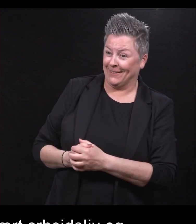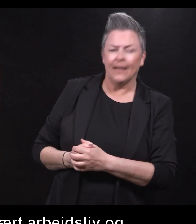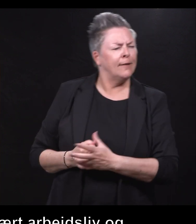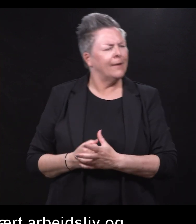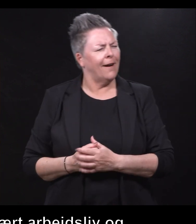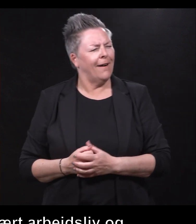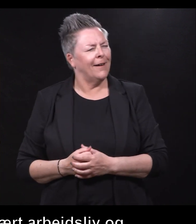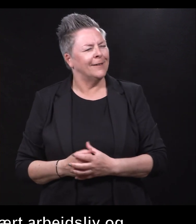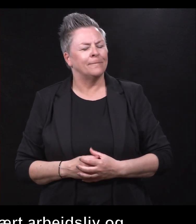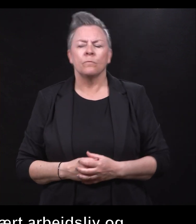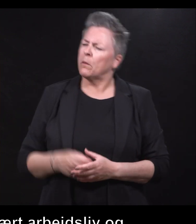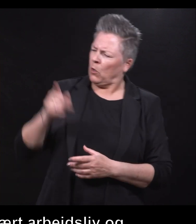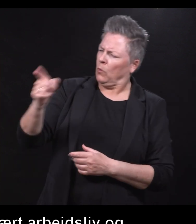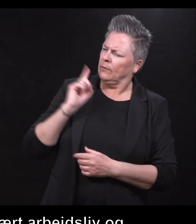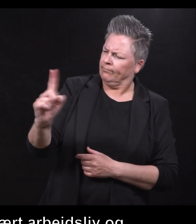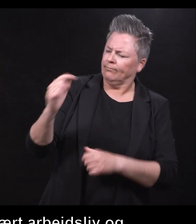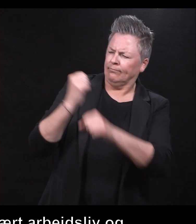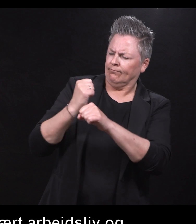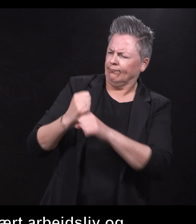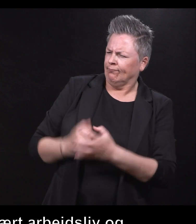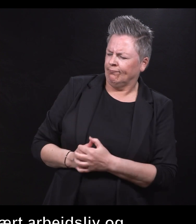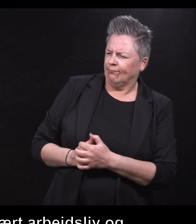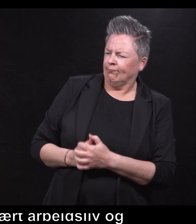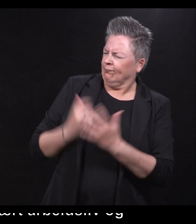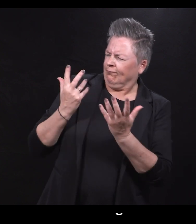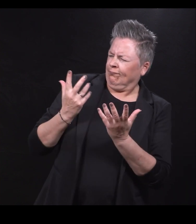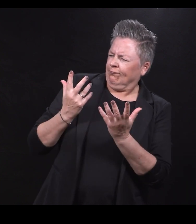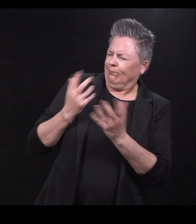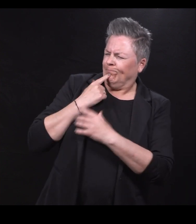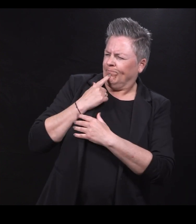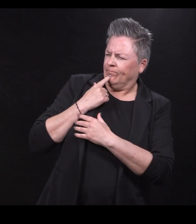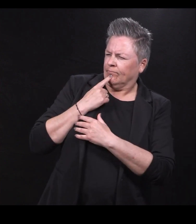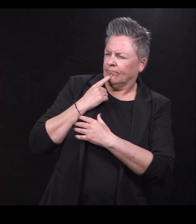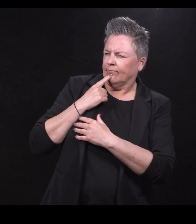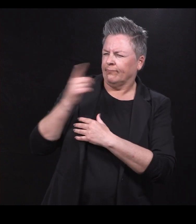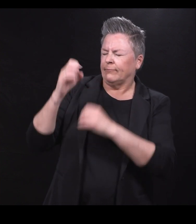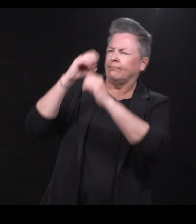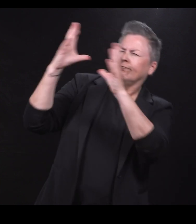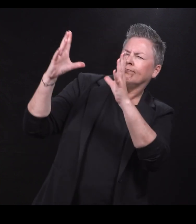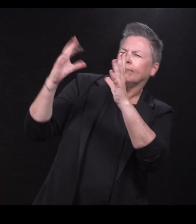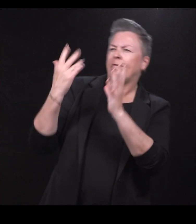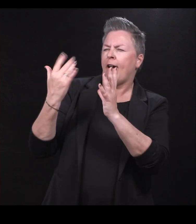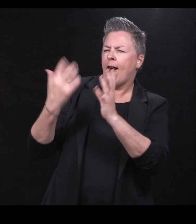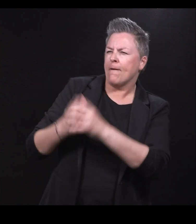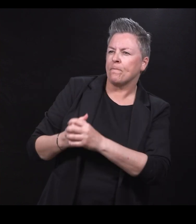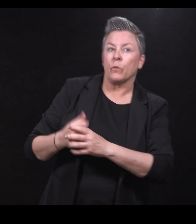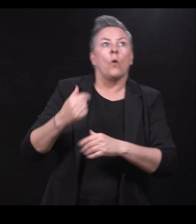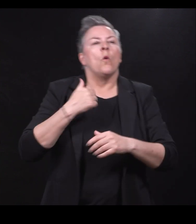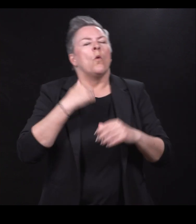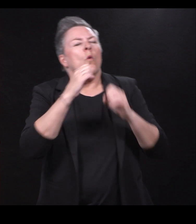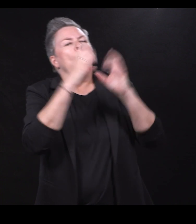skal på jobb, hva er det du ser frem til da? Jeg ser frem til